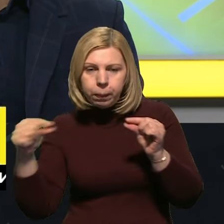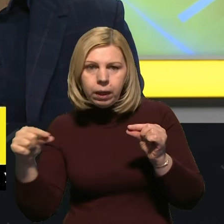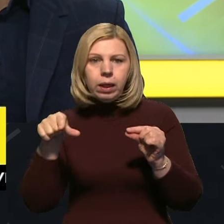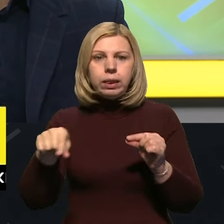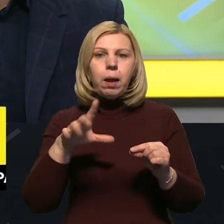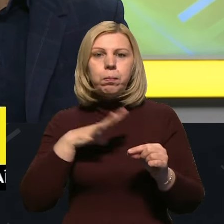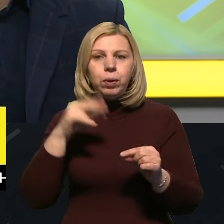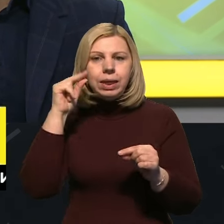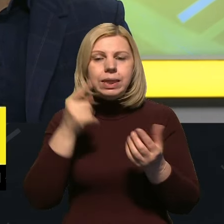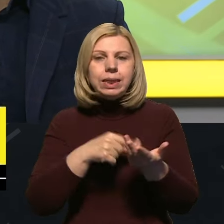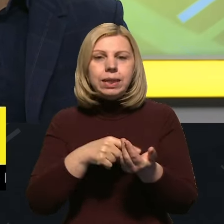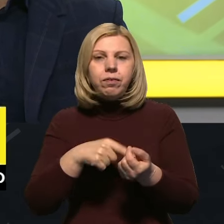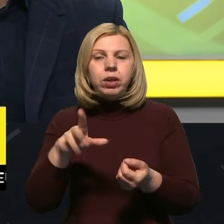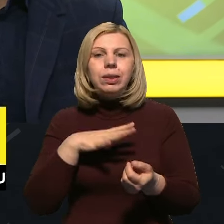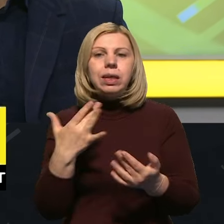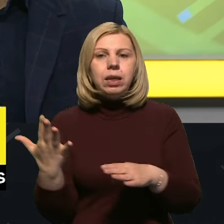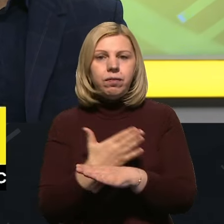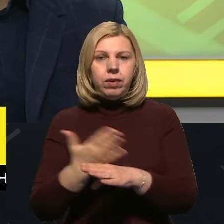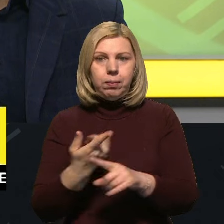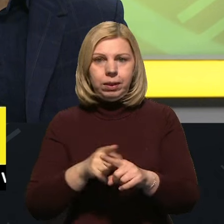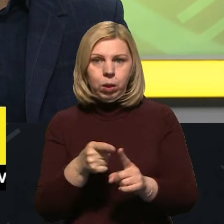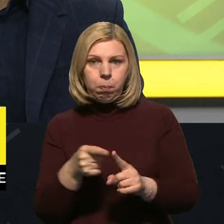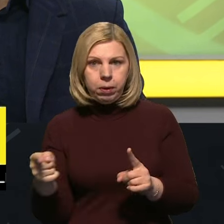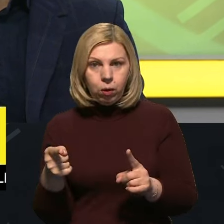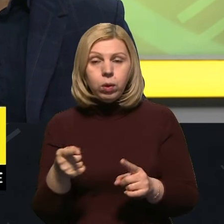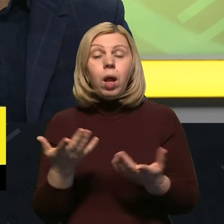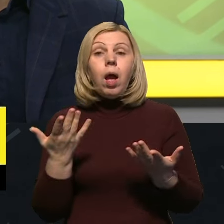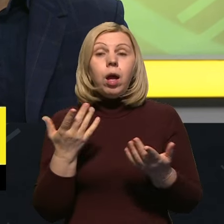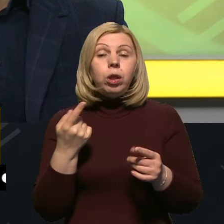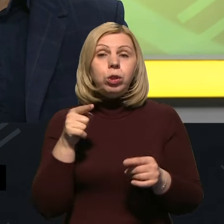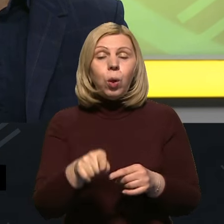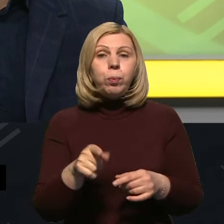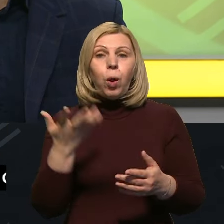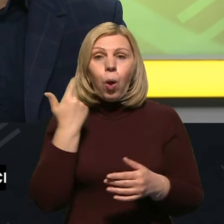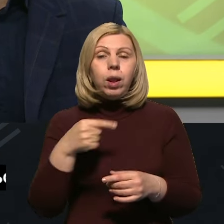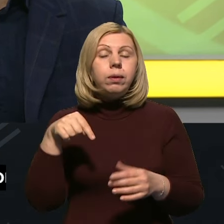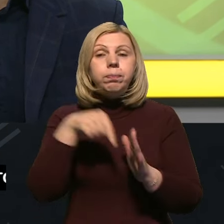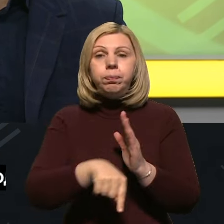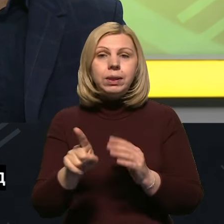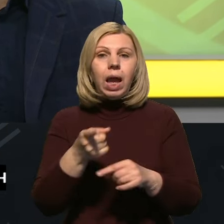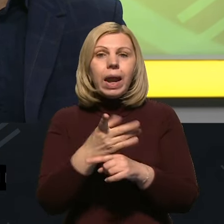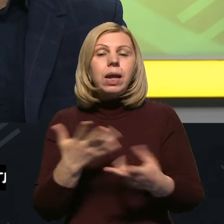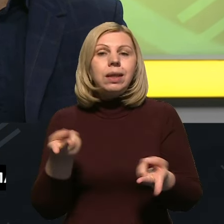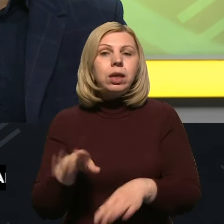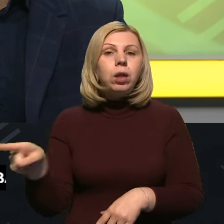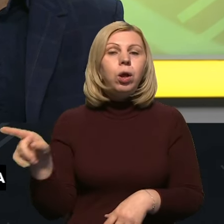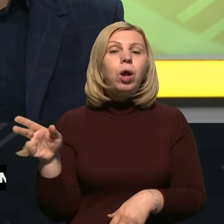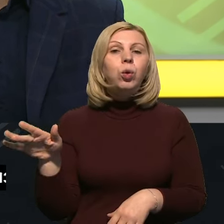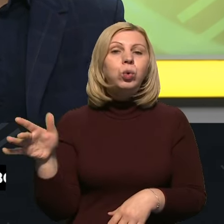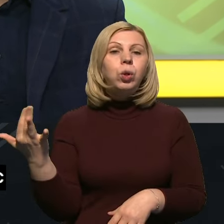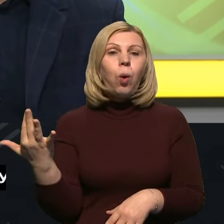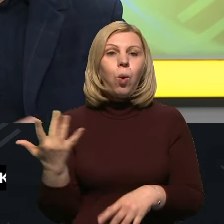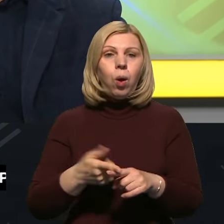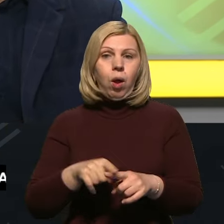були цифри, скільки вони вирубили за той самий період. Тобто, коли мова йде, скільки там ракет залишилось, просто